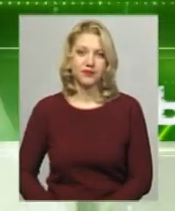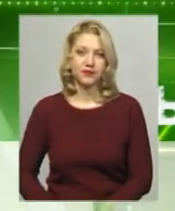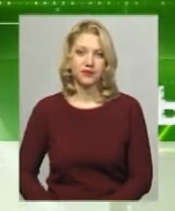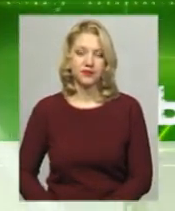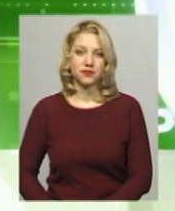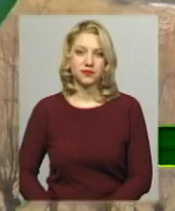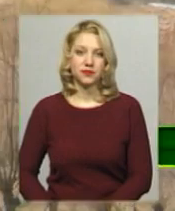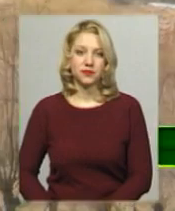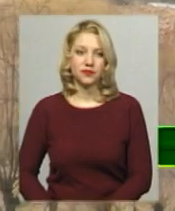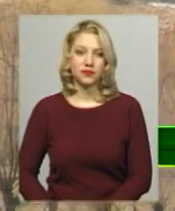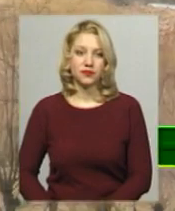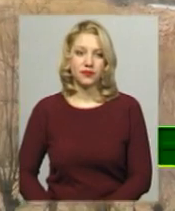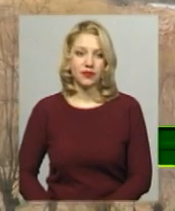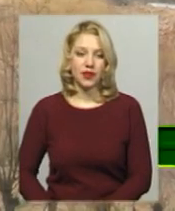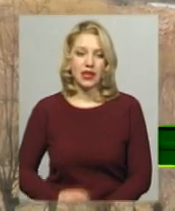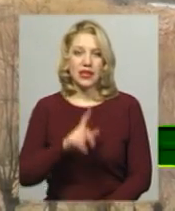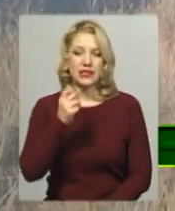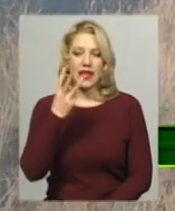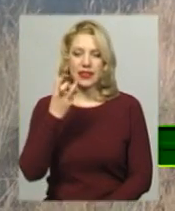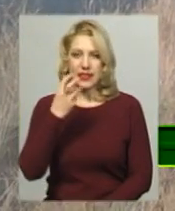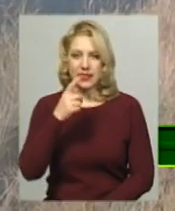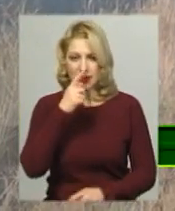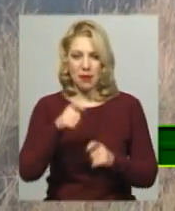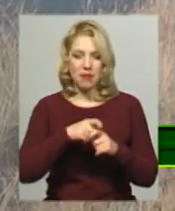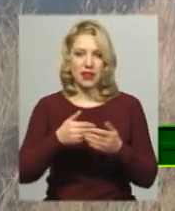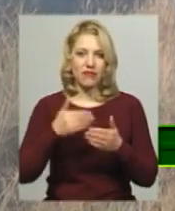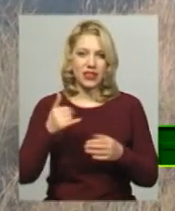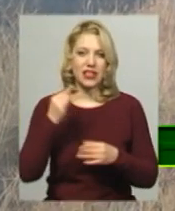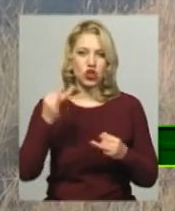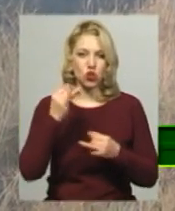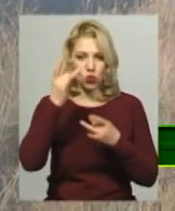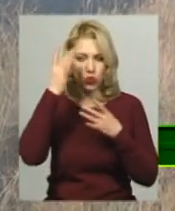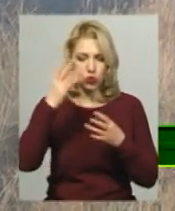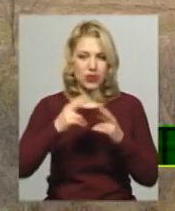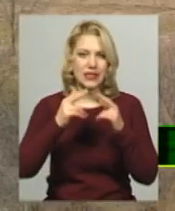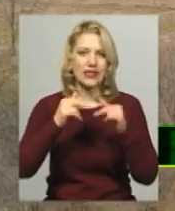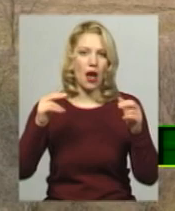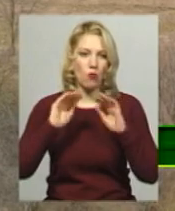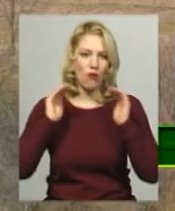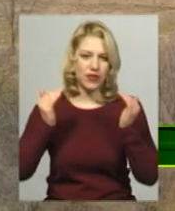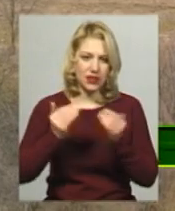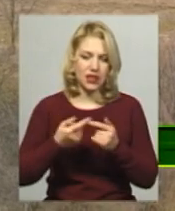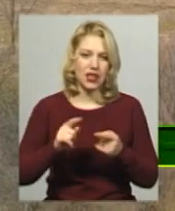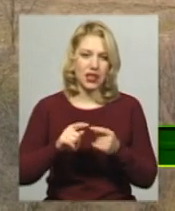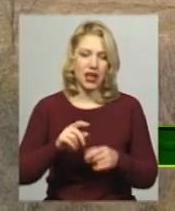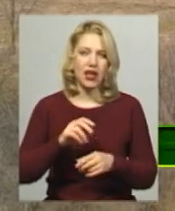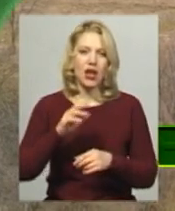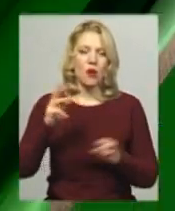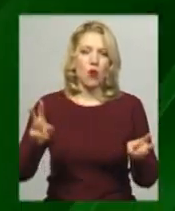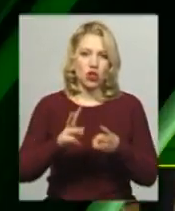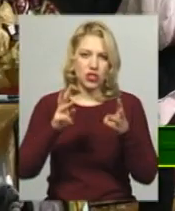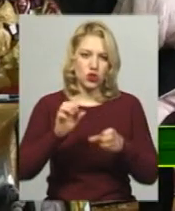Музика За 300 метрів від історико-культурного заповідника пожежого черету в Меджибожі зупинив водяний канал.